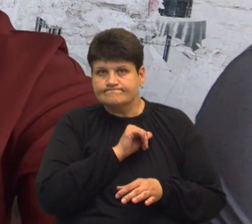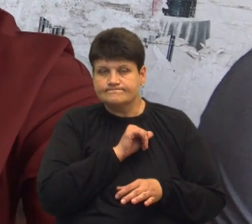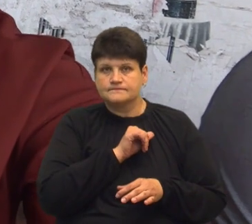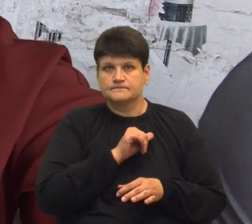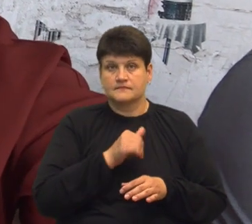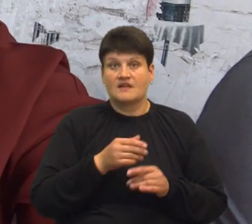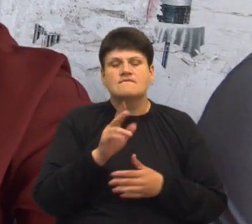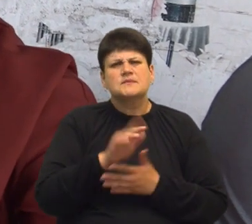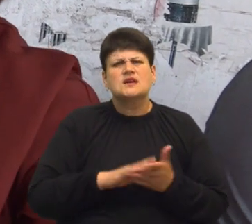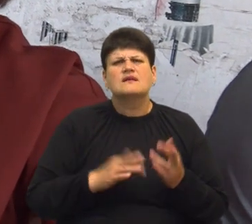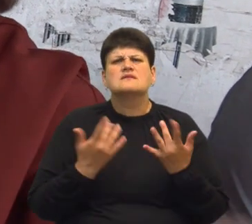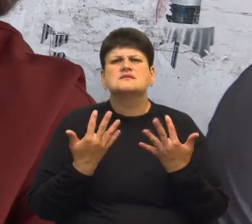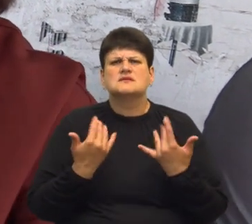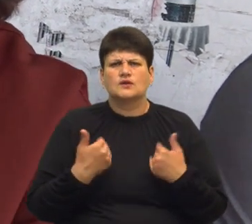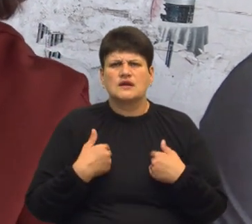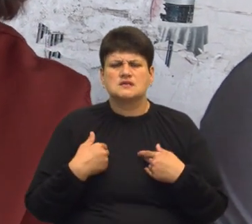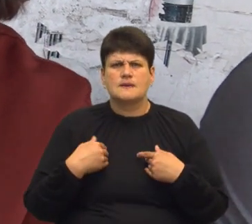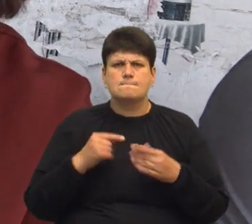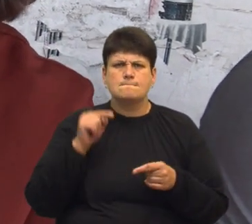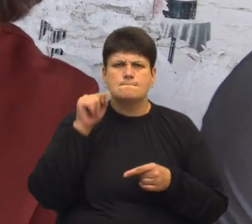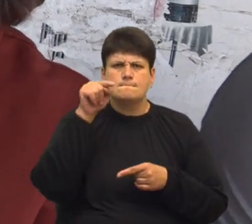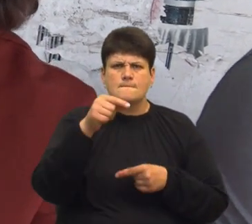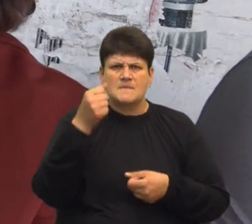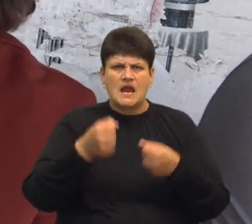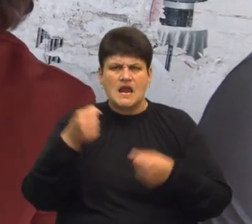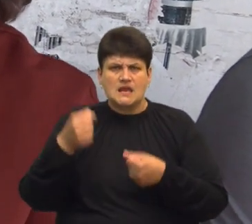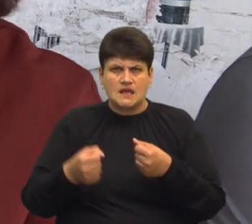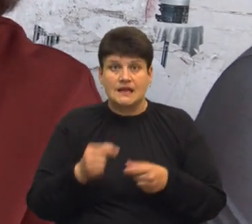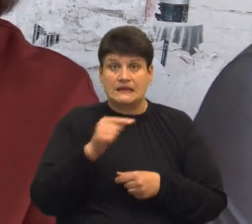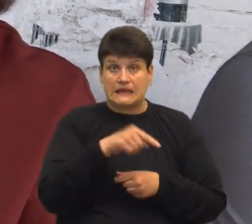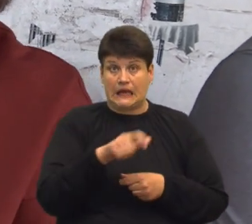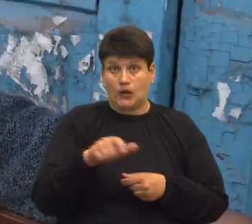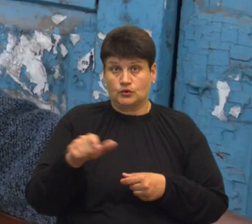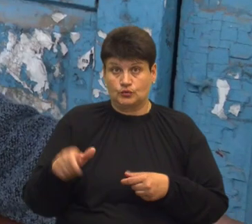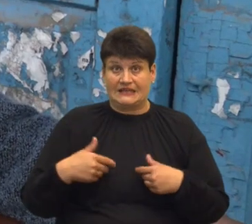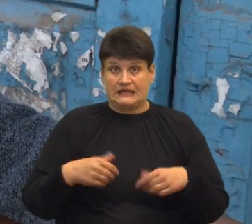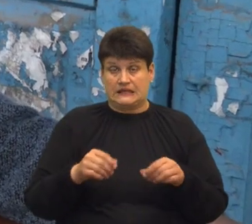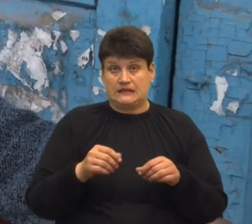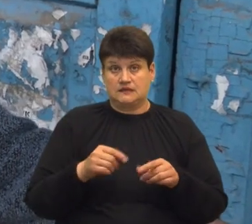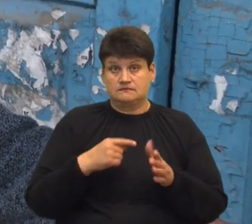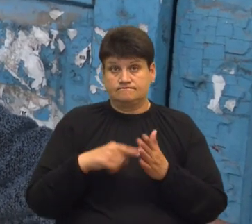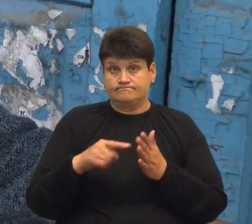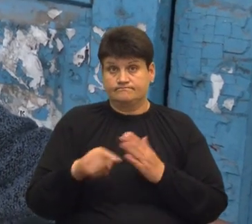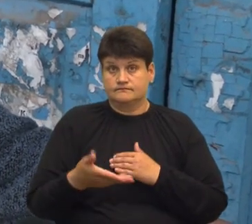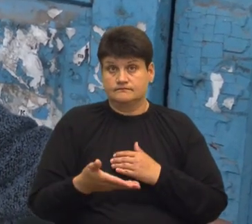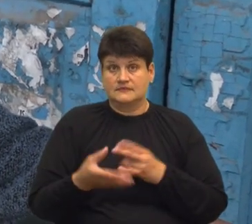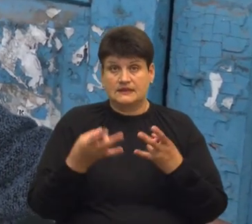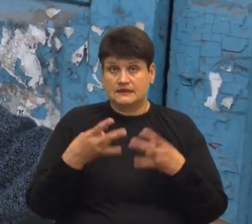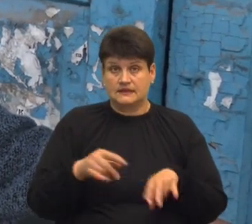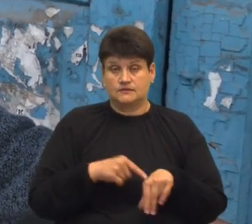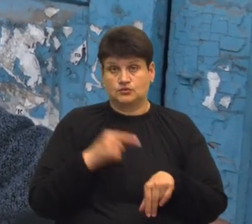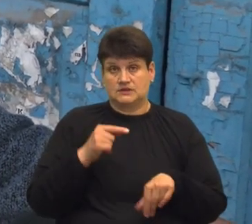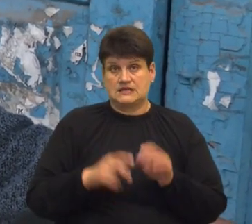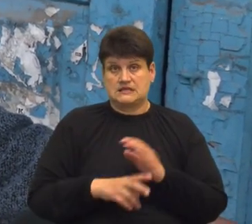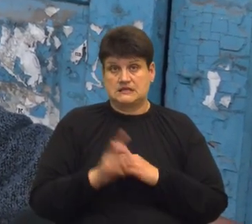бачите, скільки до нас прилітає через тих людей, які здають. Не треба трогати церкву, я